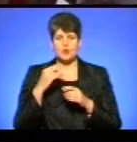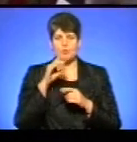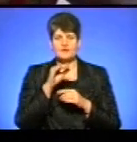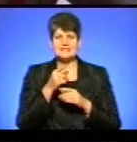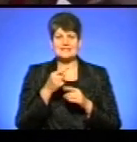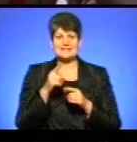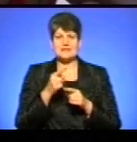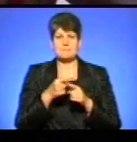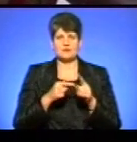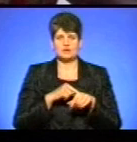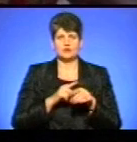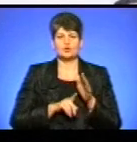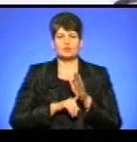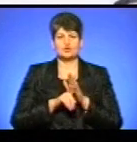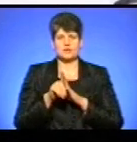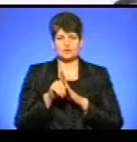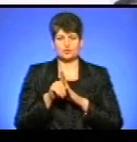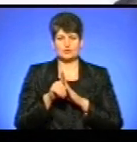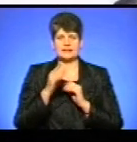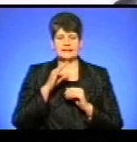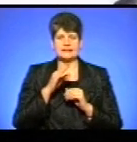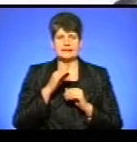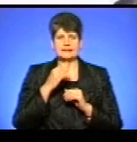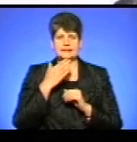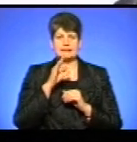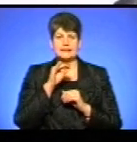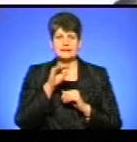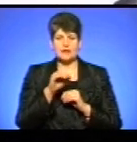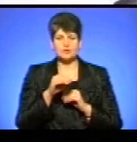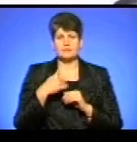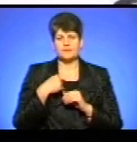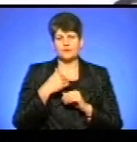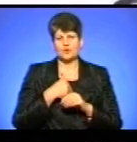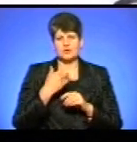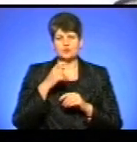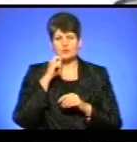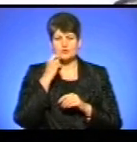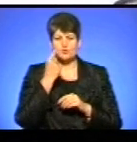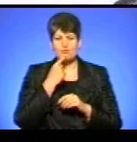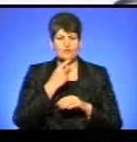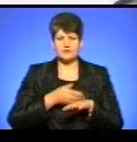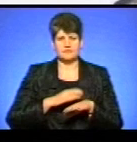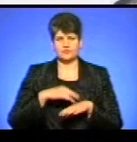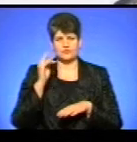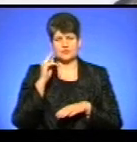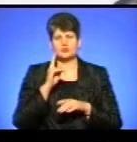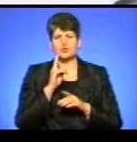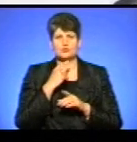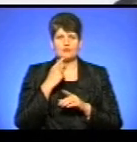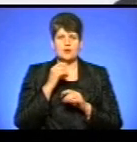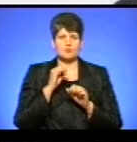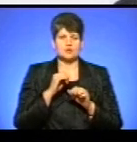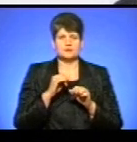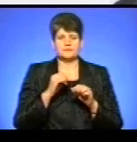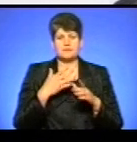до початку диктанту. Ми подумали, що українську мову насправді вивчити не так складно, як дехто говорить чи як може